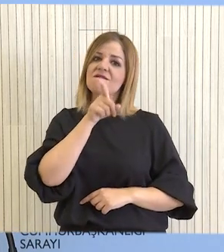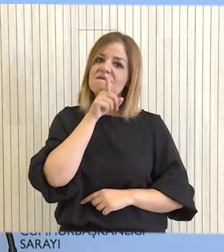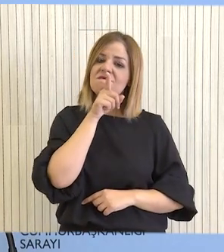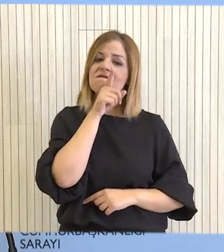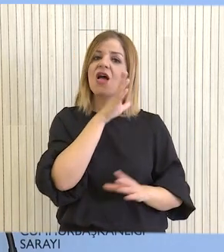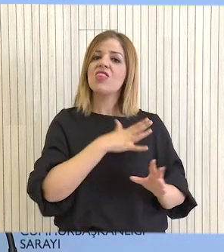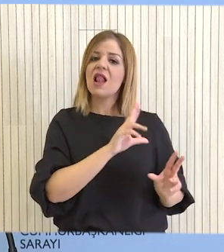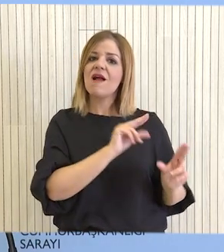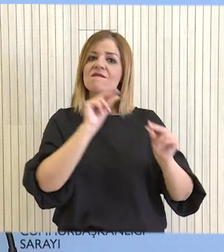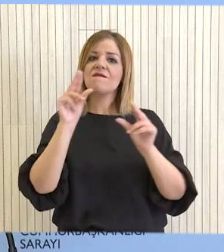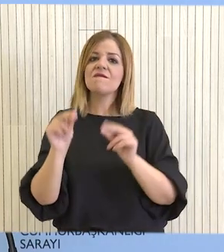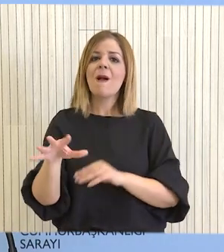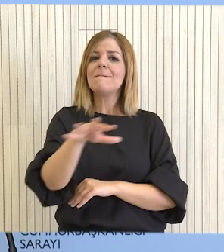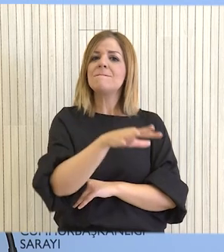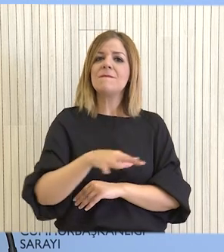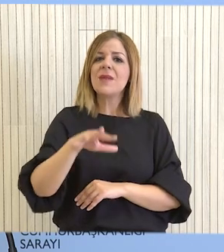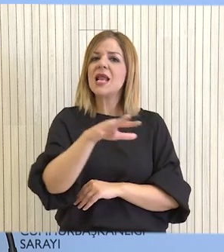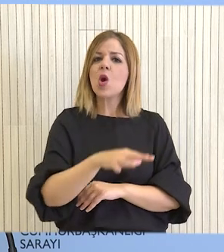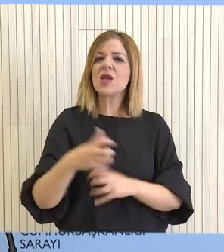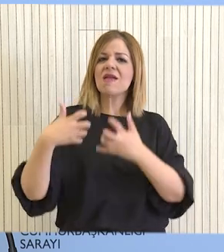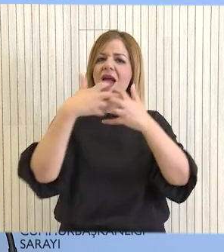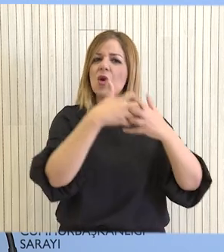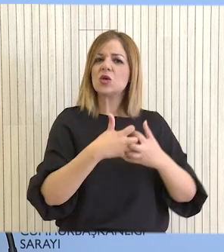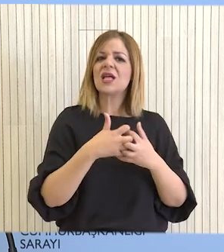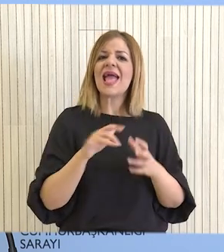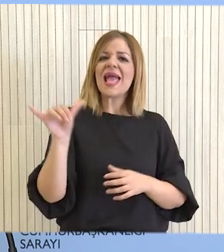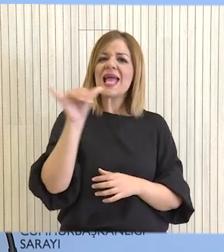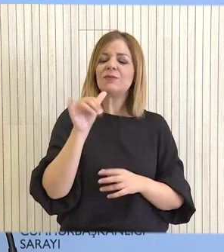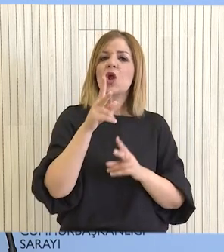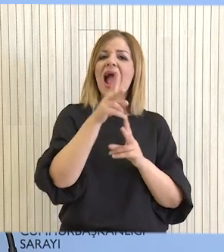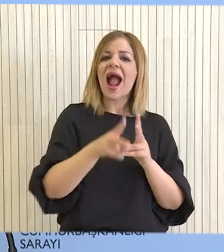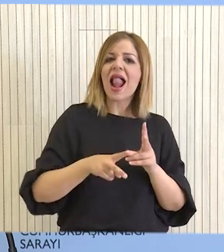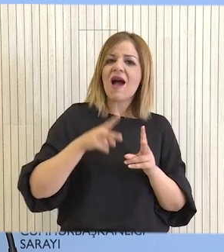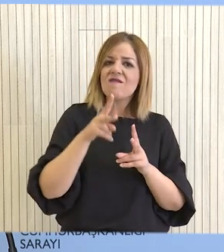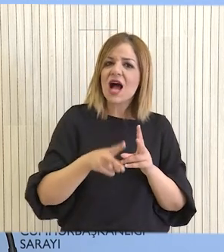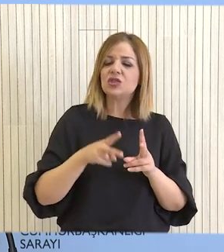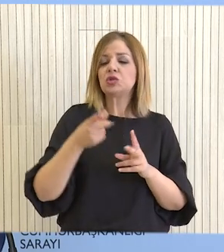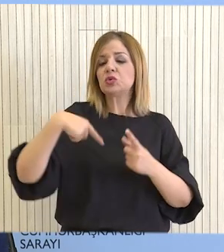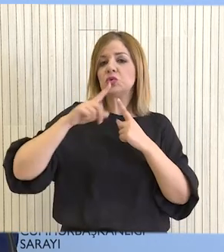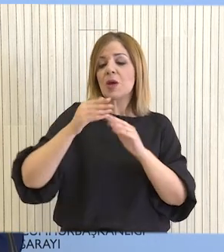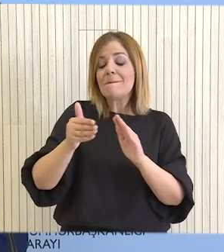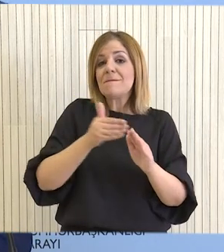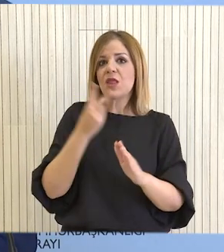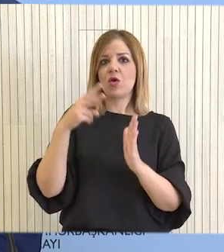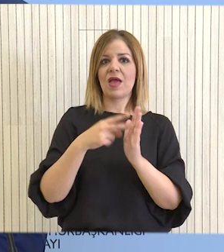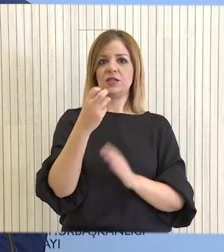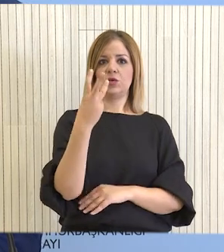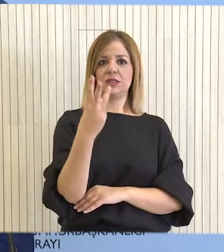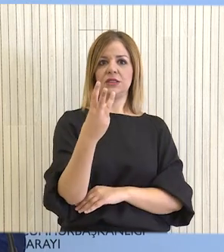συζητείται και για τις βιομηχανικές περιοχές, ζώνες, Ήψωνα και Καλαβασού και αναμένεται αυτό να συμφωνηθεί πριν το τέλος του έτους.